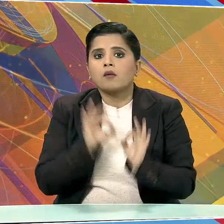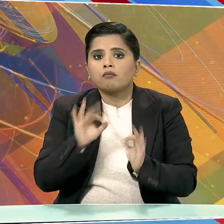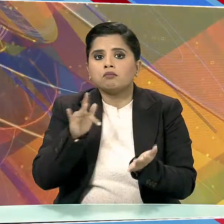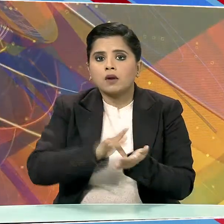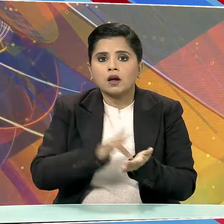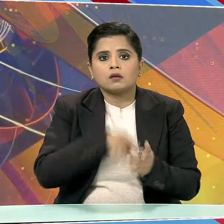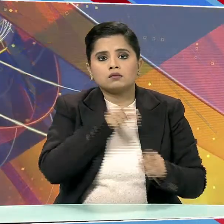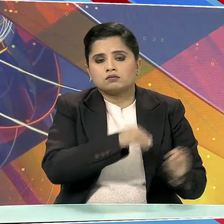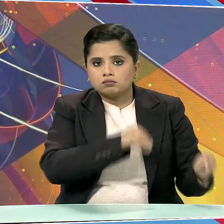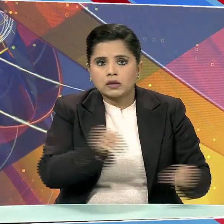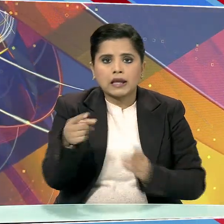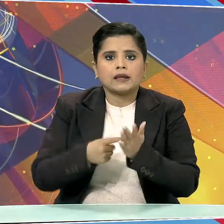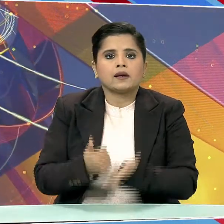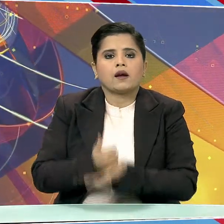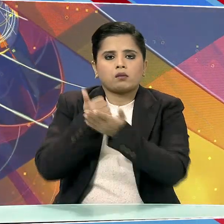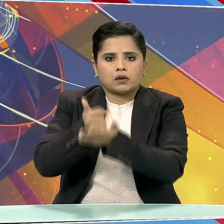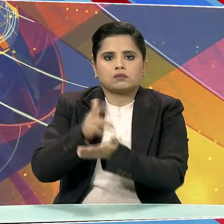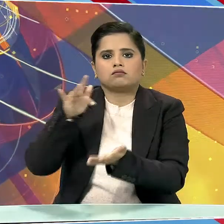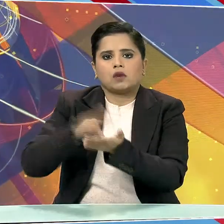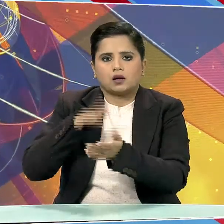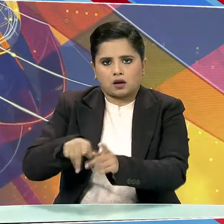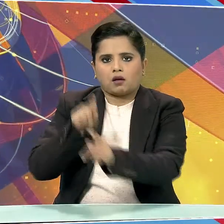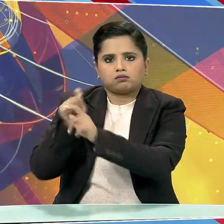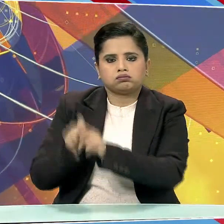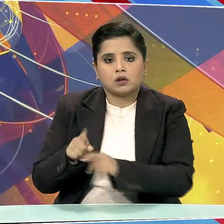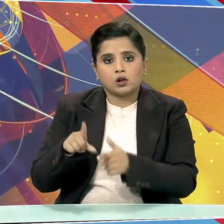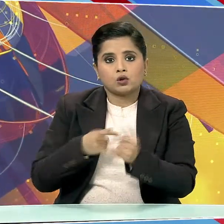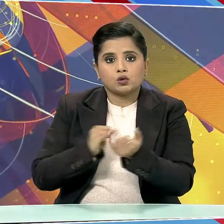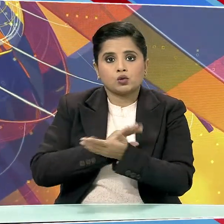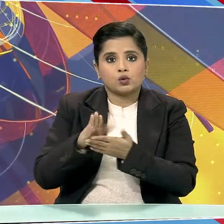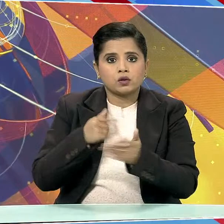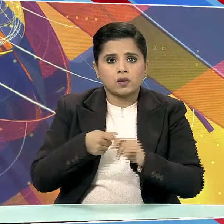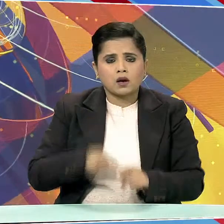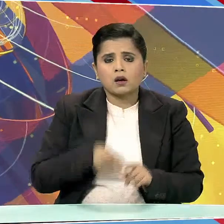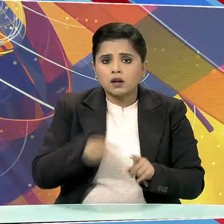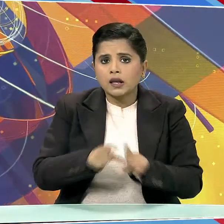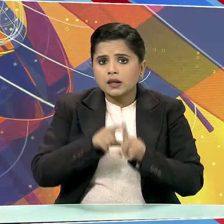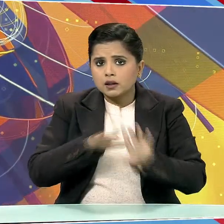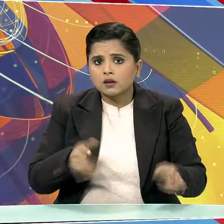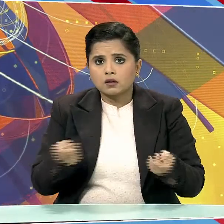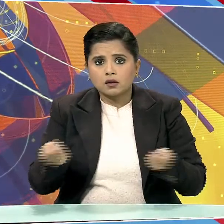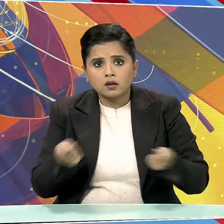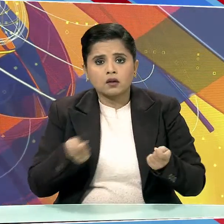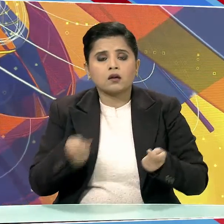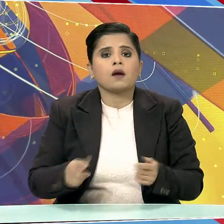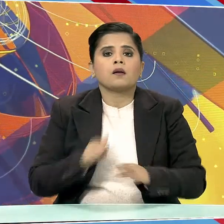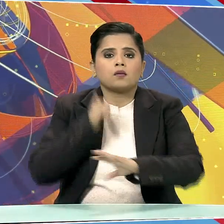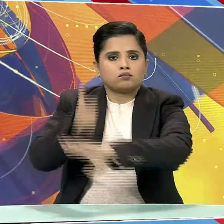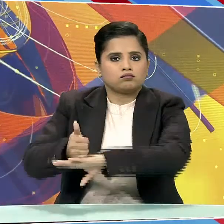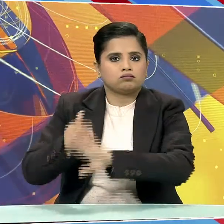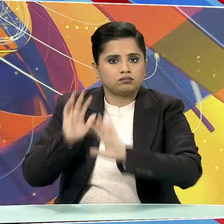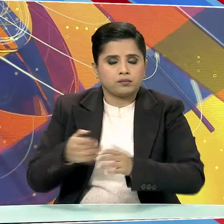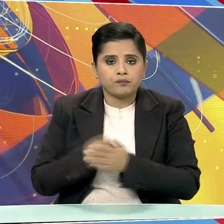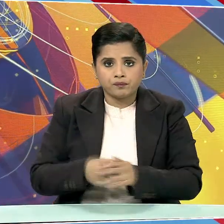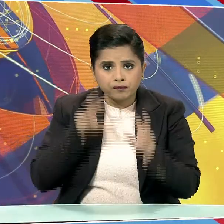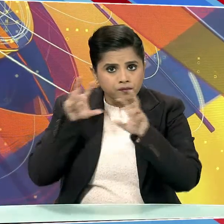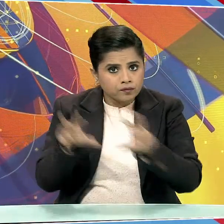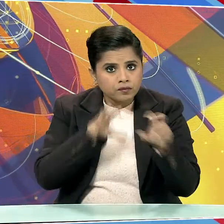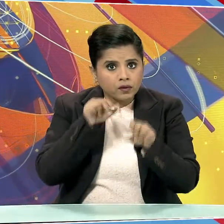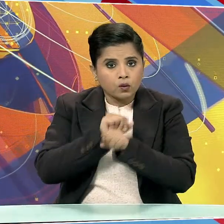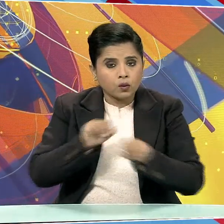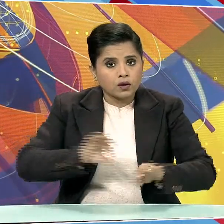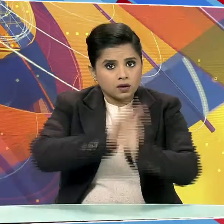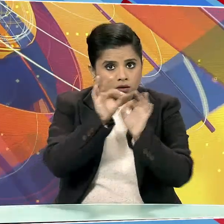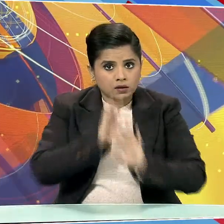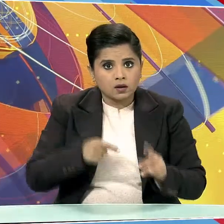पर पुनरवास केंदर बना रही है जोशी मत में आपदार नियंदरों कक्ष में स्थापित किया गया है सरविक्षन कारे पूरा